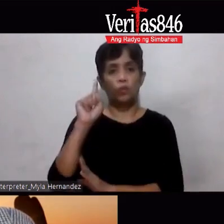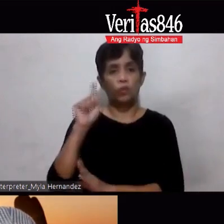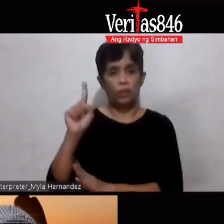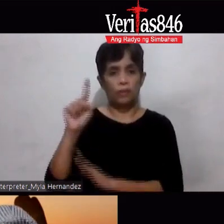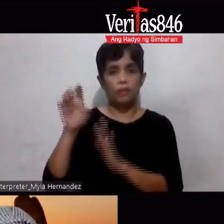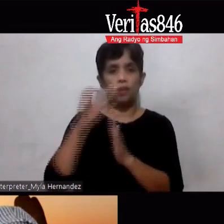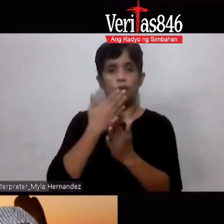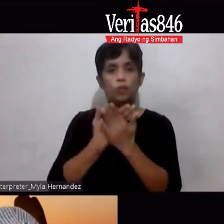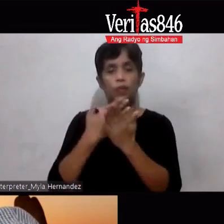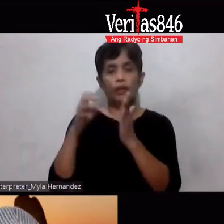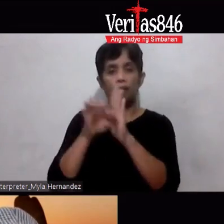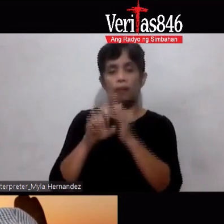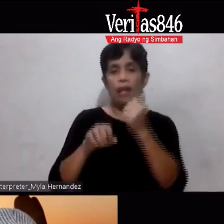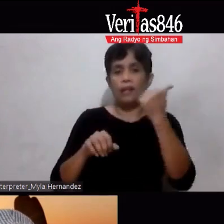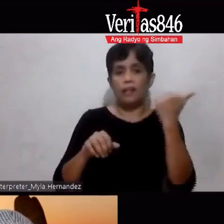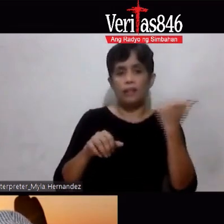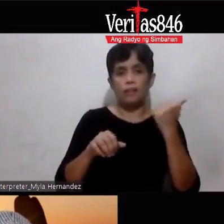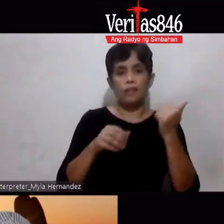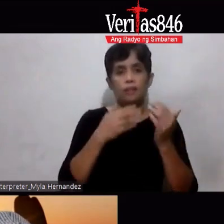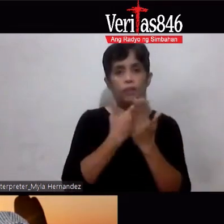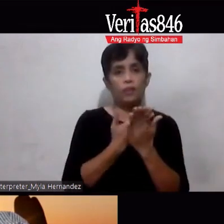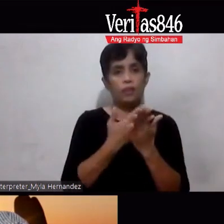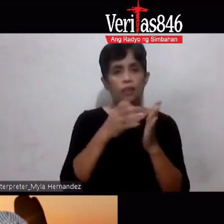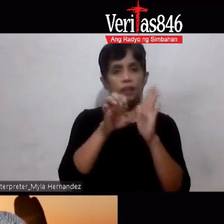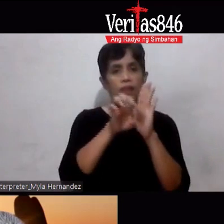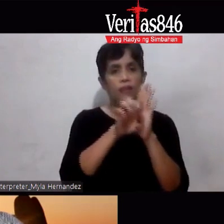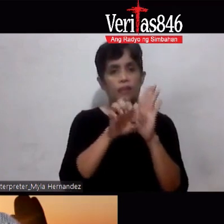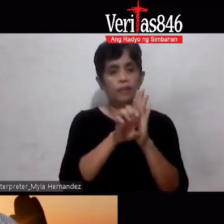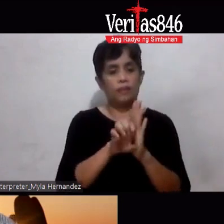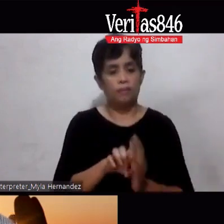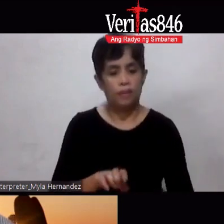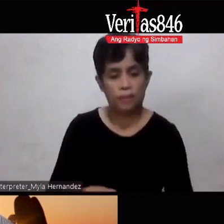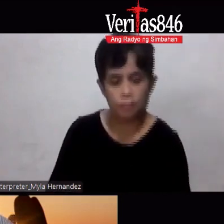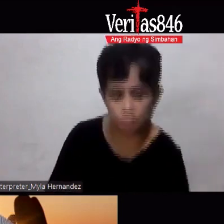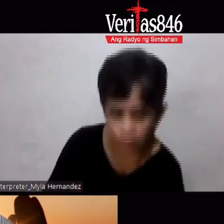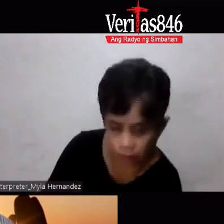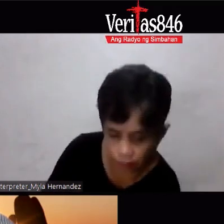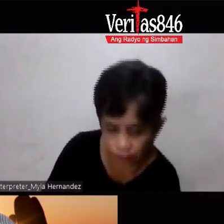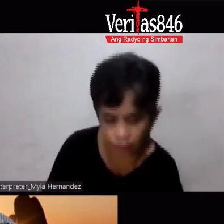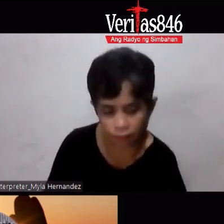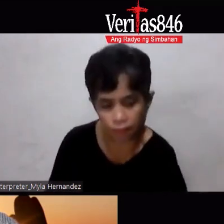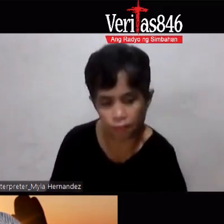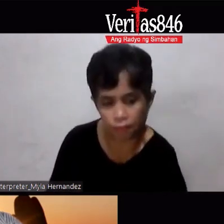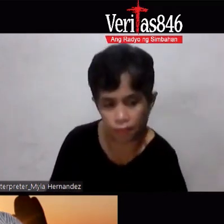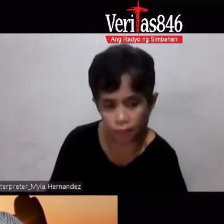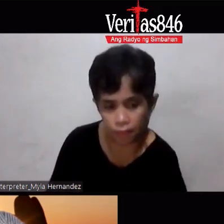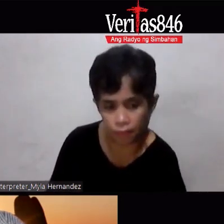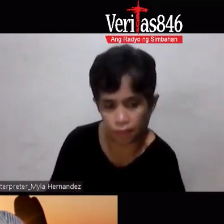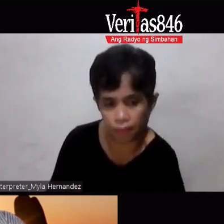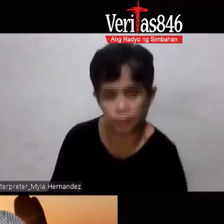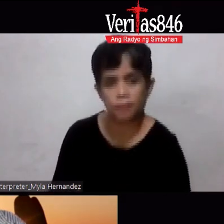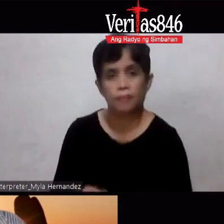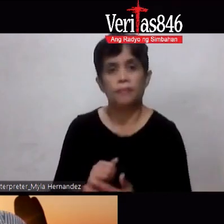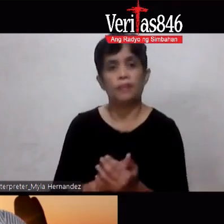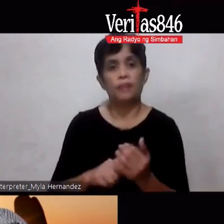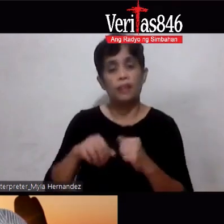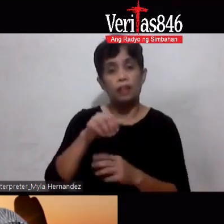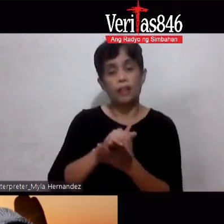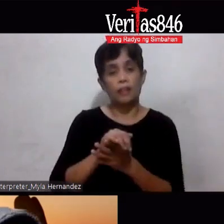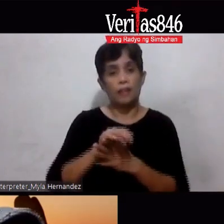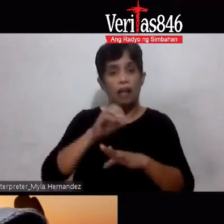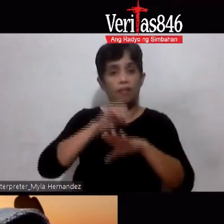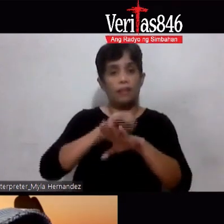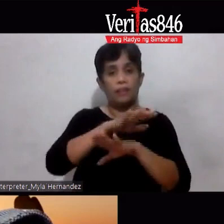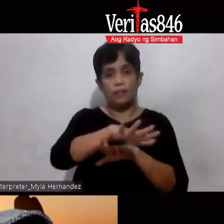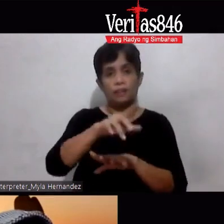Example Another good Example Is yung Mga Mga Payo Ng ating Mga Nakakatanda Parang